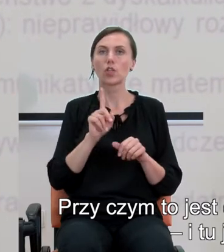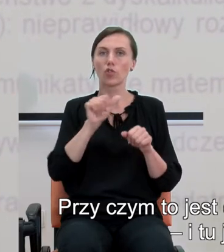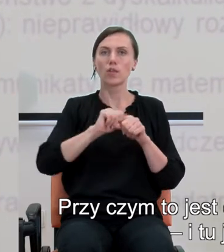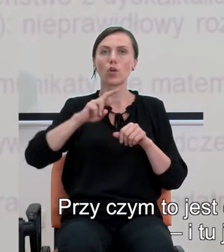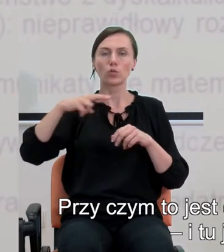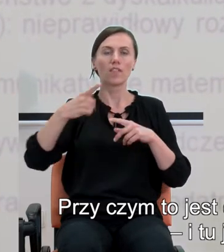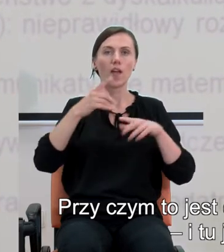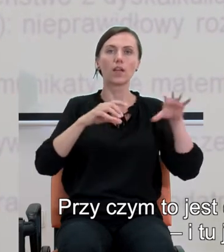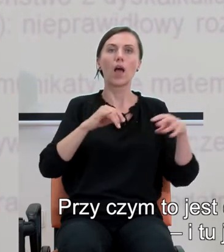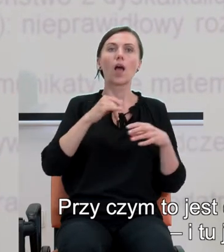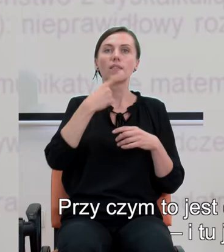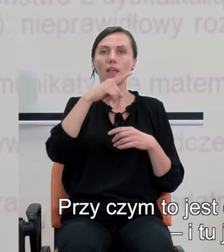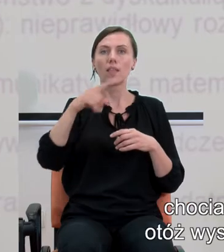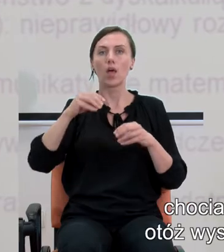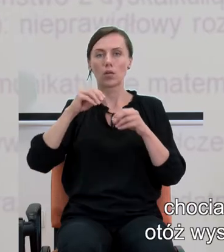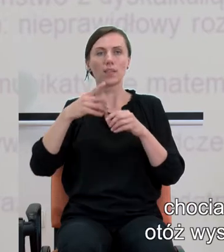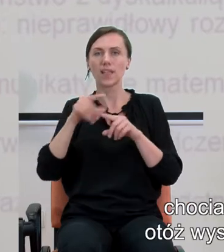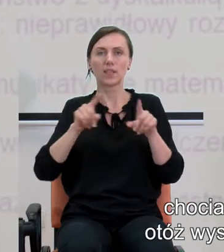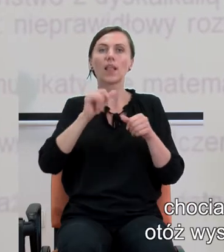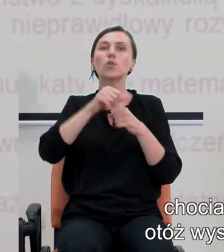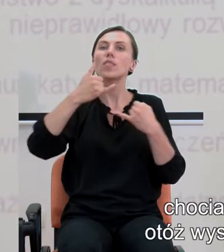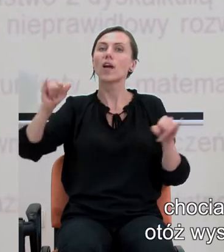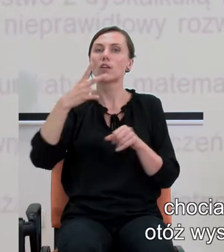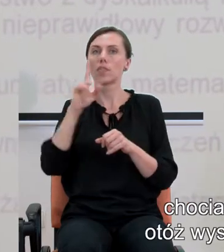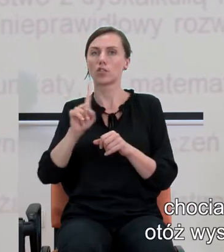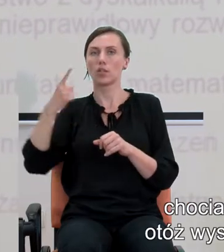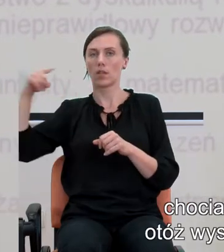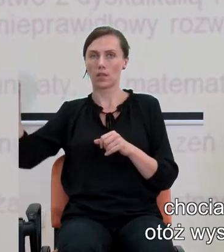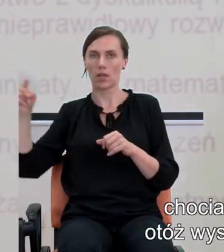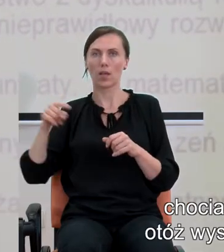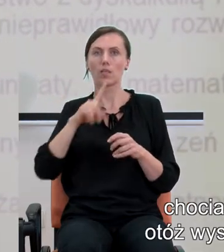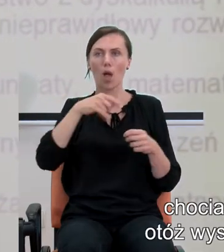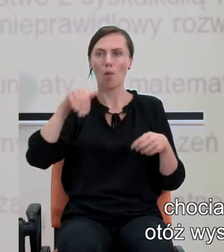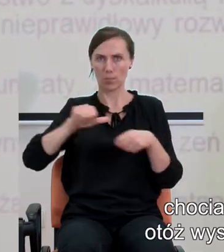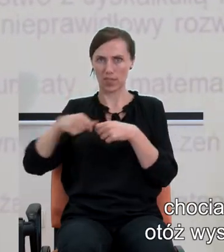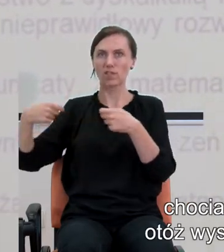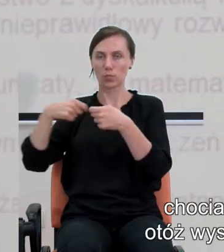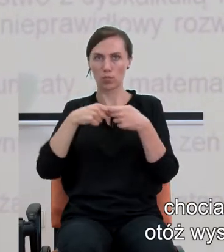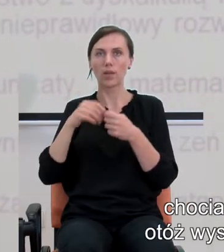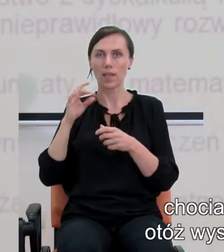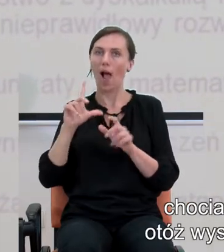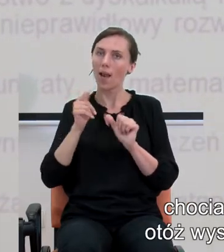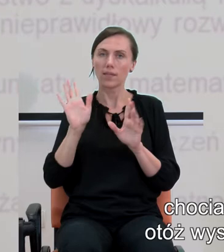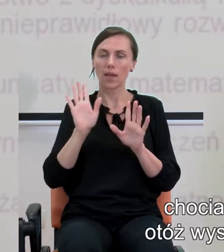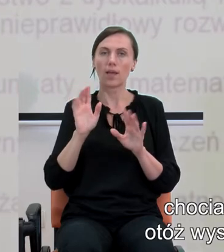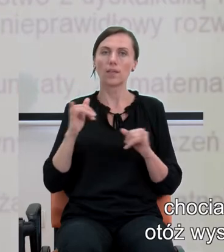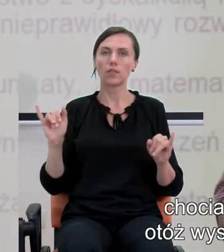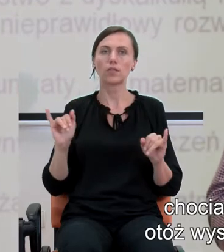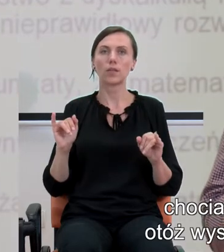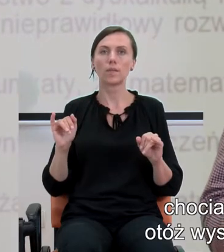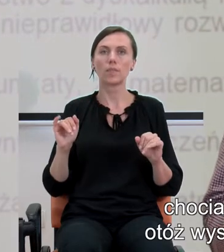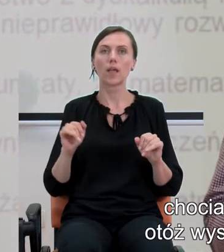rozróżnienie z dyskalkulią rozwojową, chociaż te zaburzenia mogą współwystępować, otóż